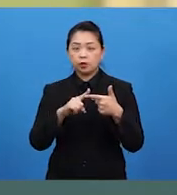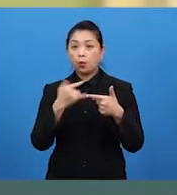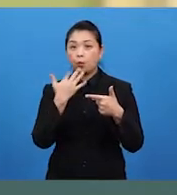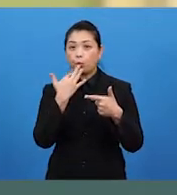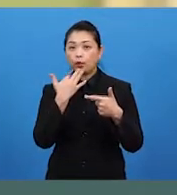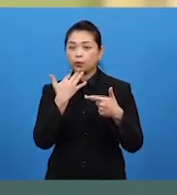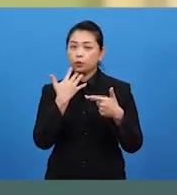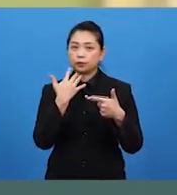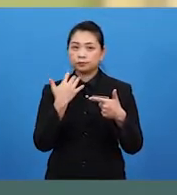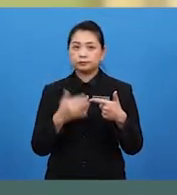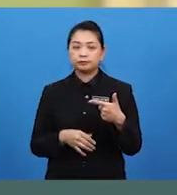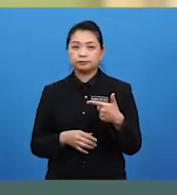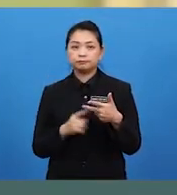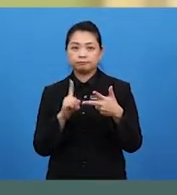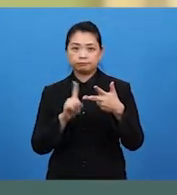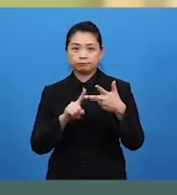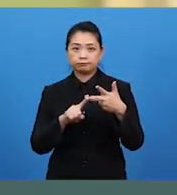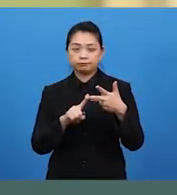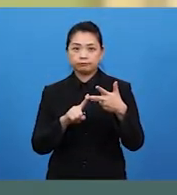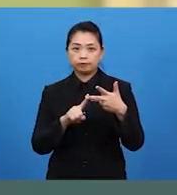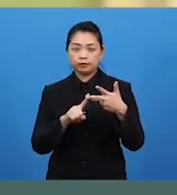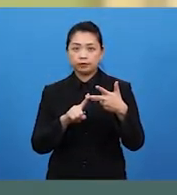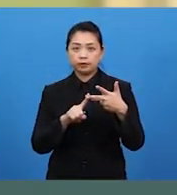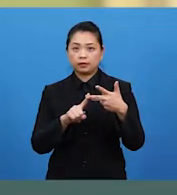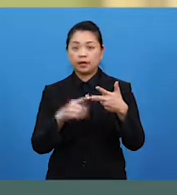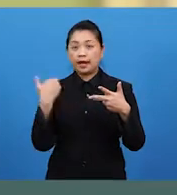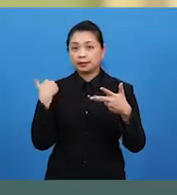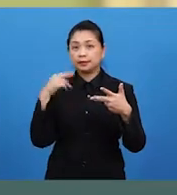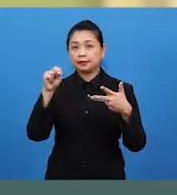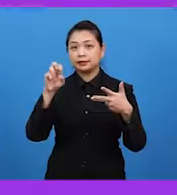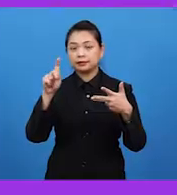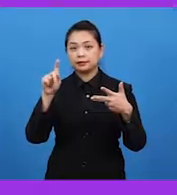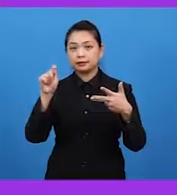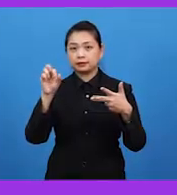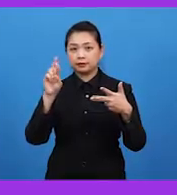berwarna warna Ketiga, mempunyai netar